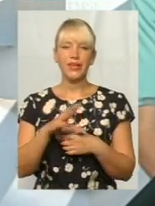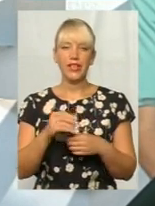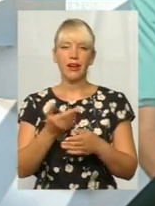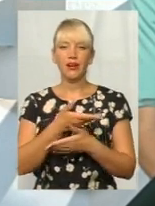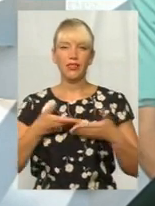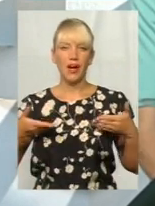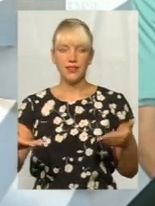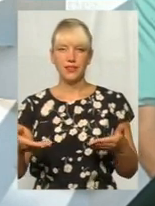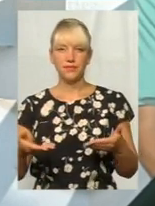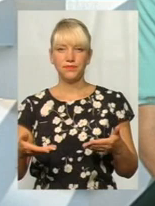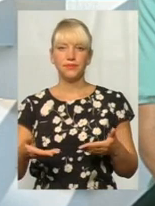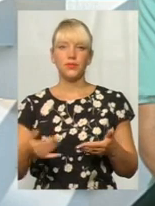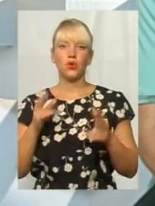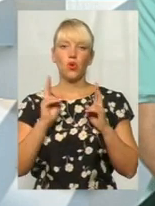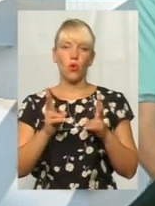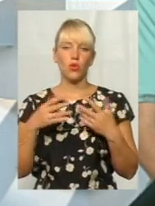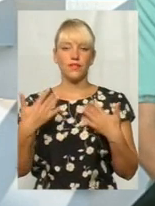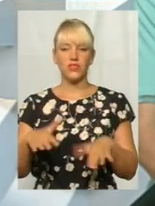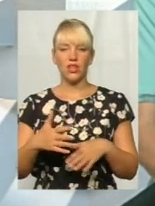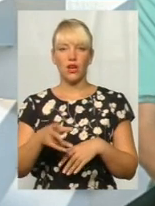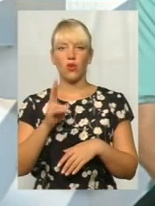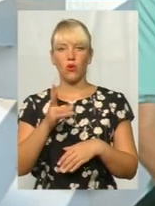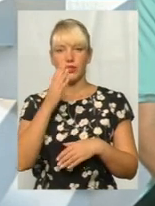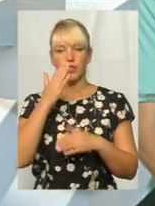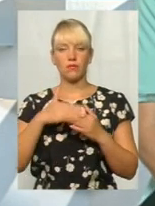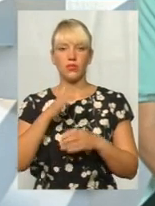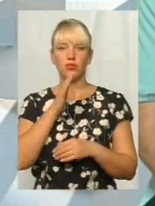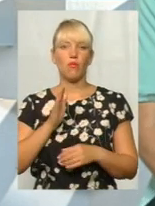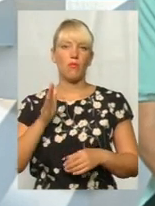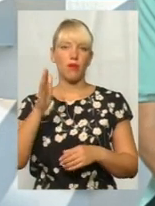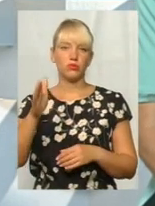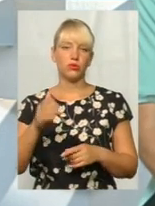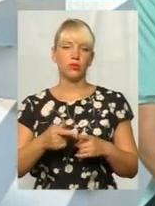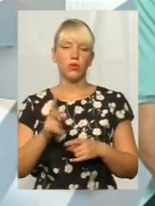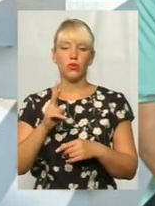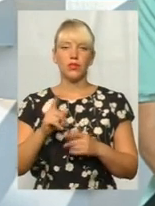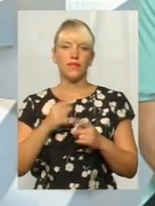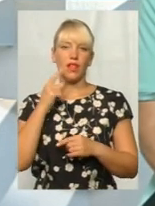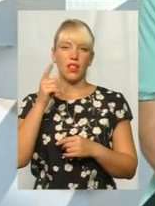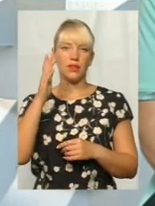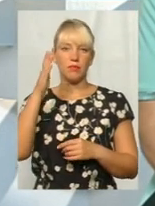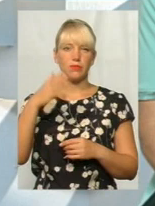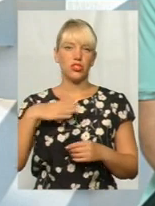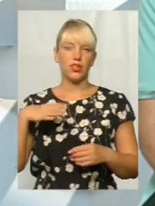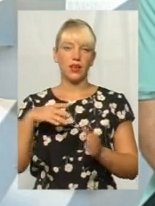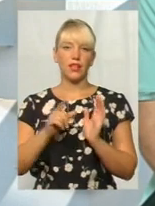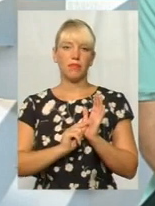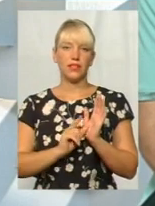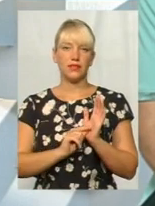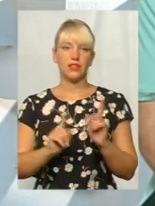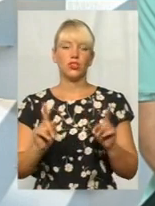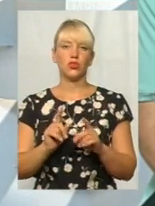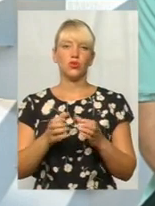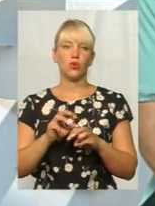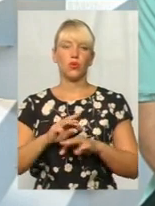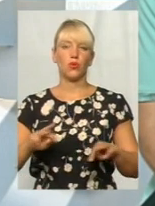нас, когось вже, когось в найближчому майбутньому або ж в далекій перспективі чекає пенсія. Що